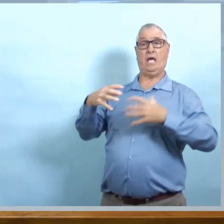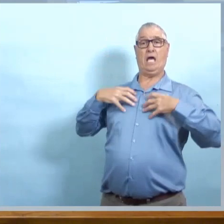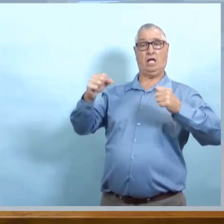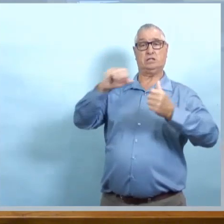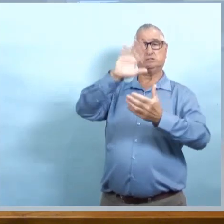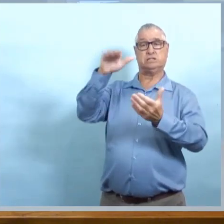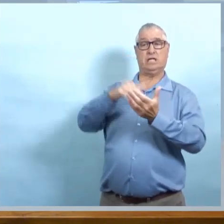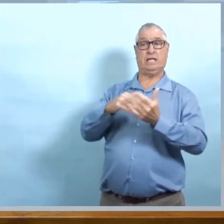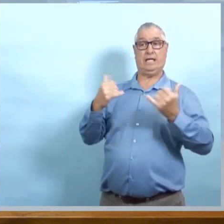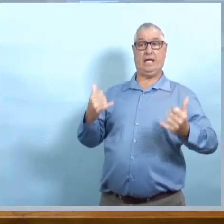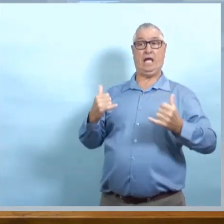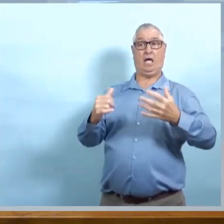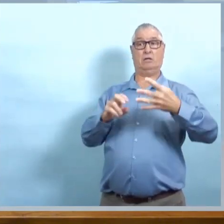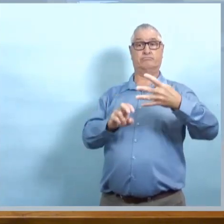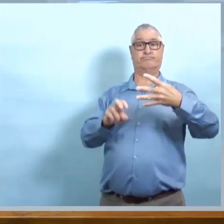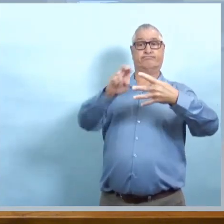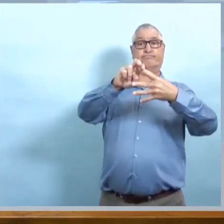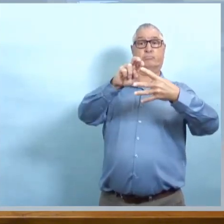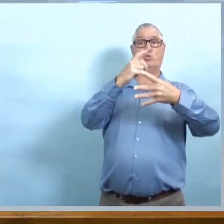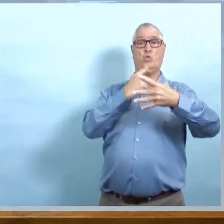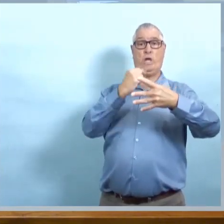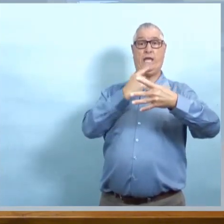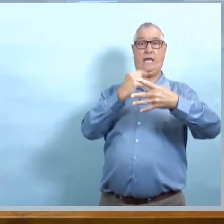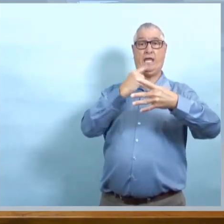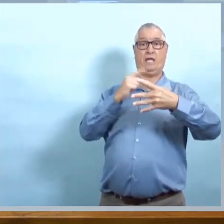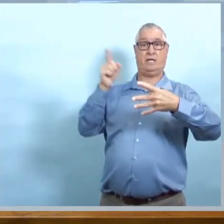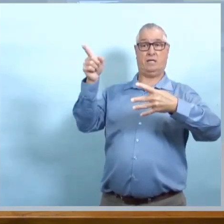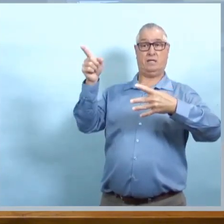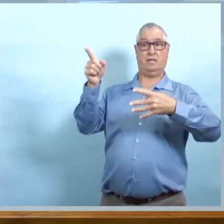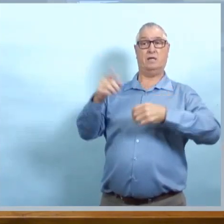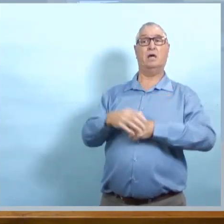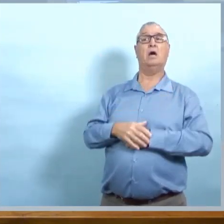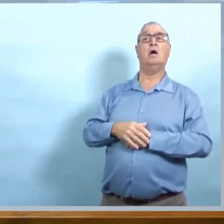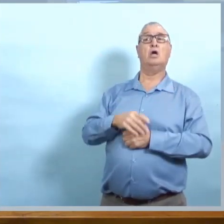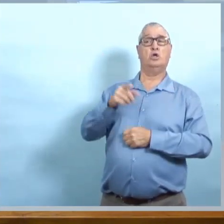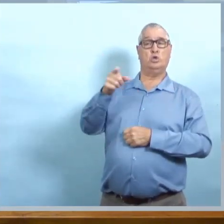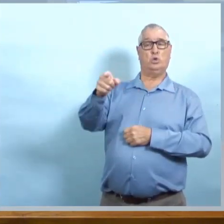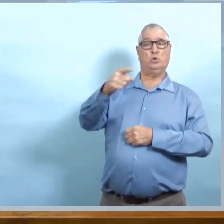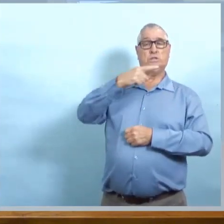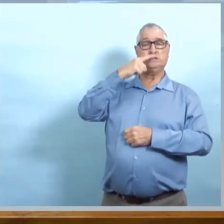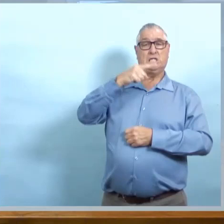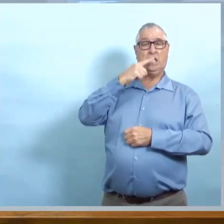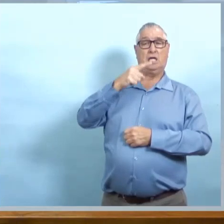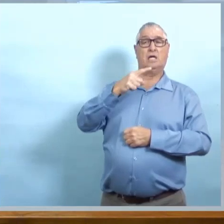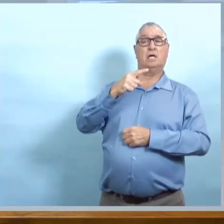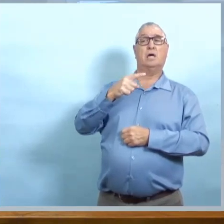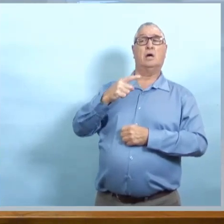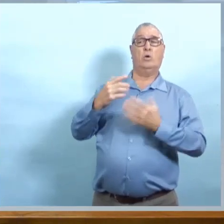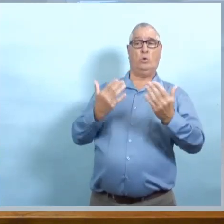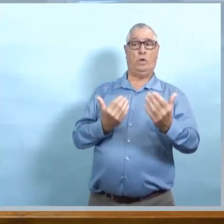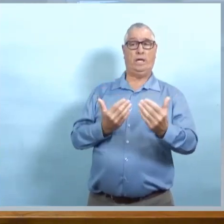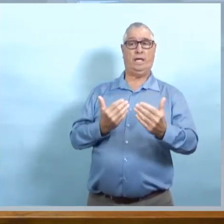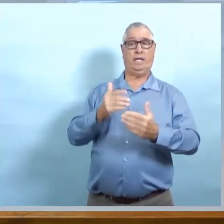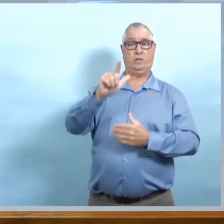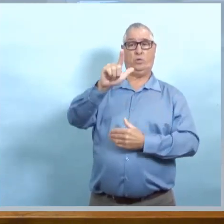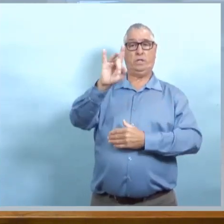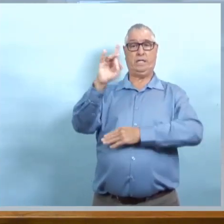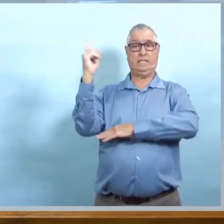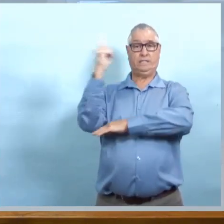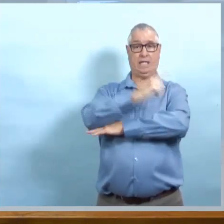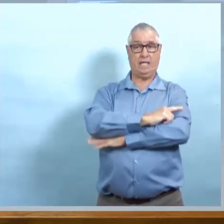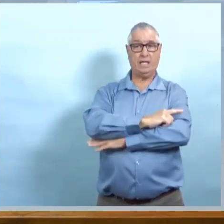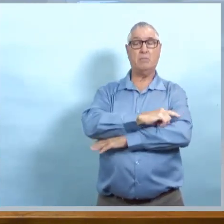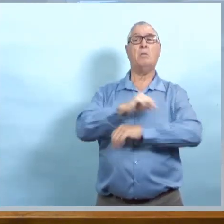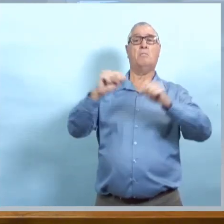Je pense que j'ai peut-être mal compris ou mal entendu ce que l'autre journaliste disait dans la salle, mais je me demande. On s'y concerne le centre hospitalier